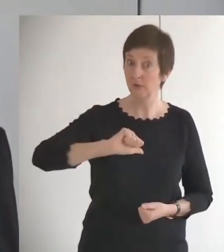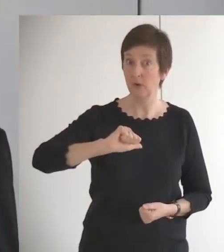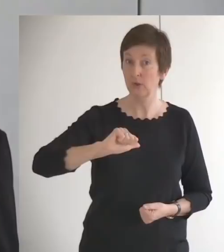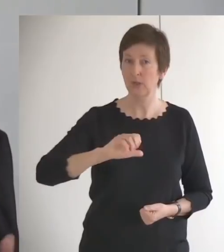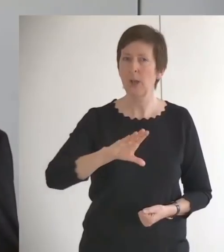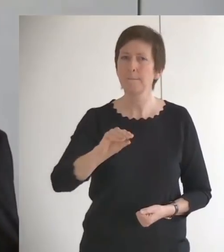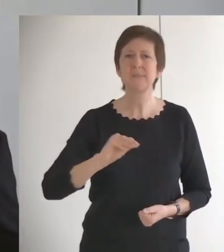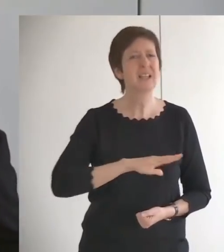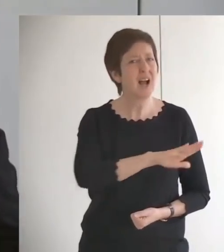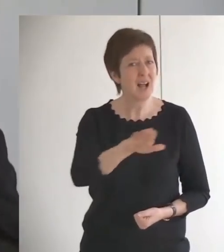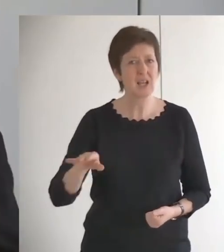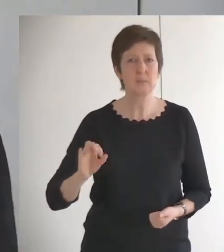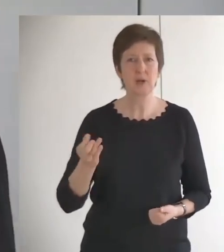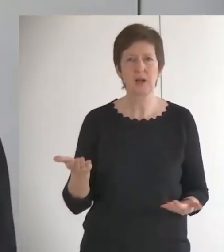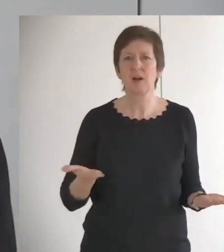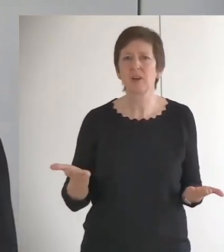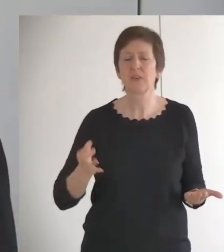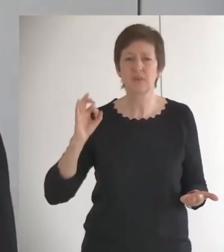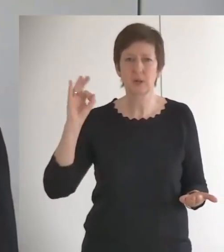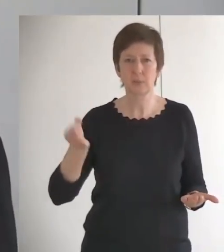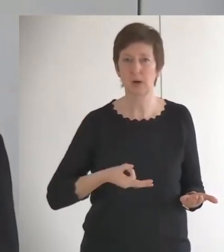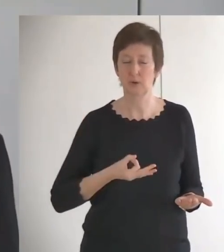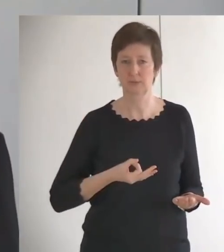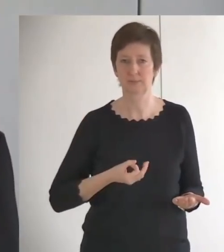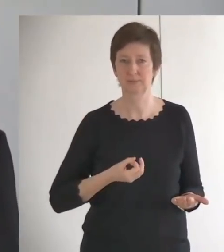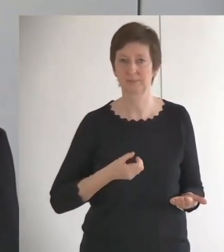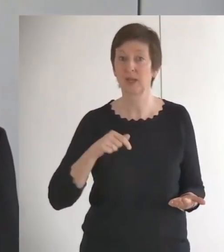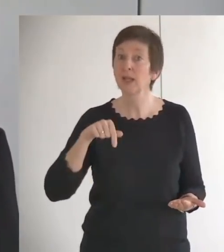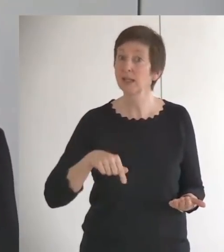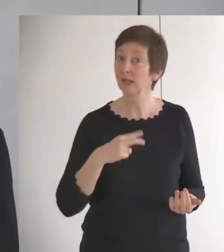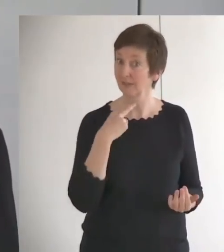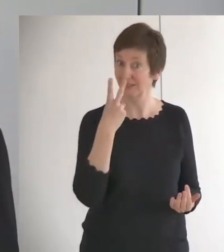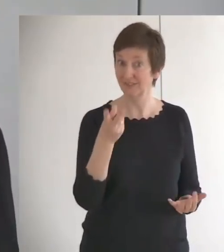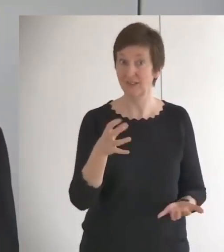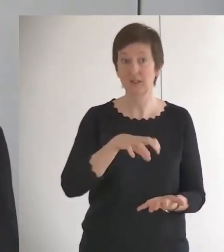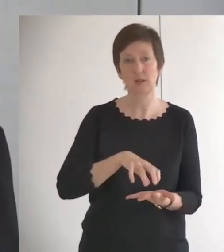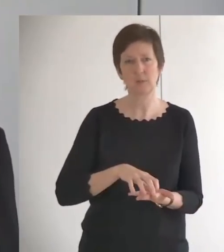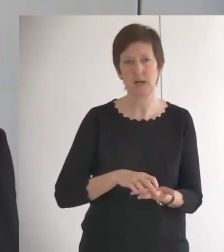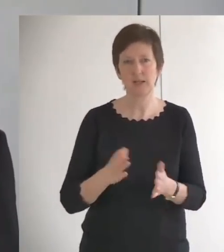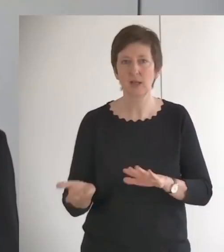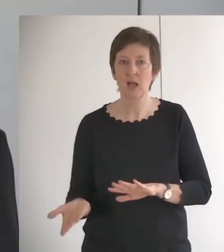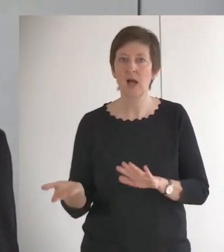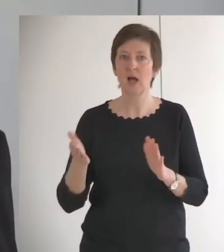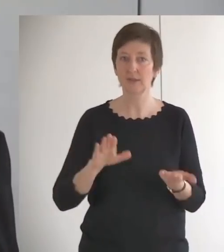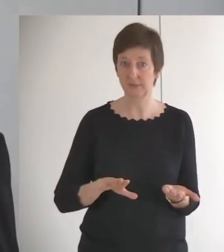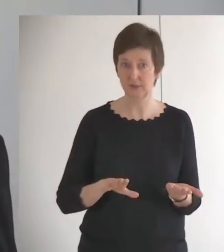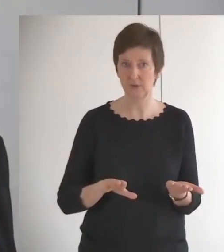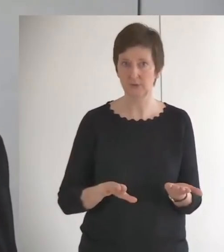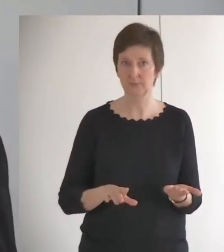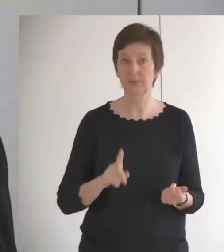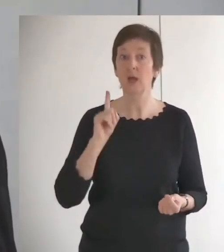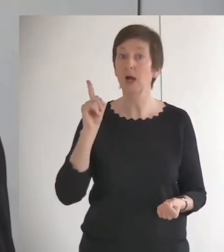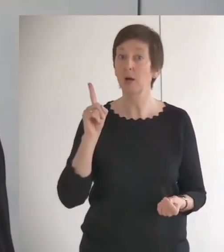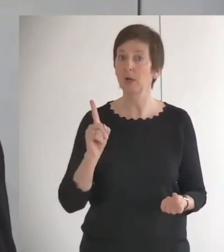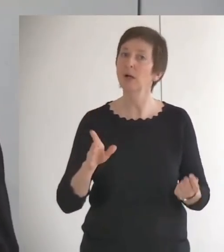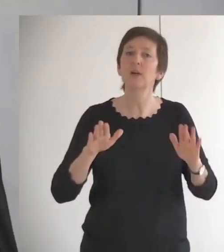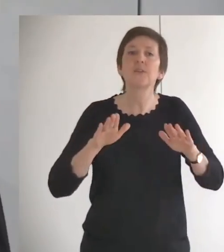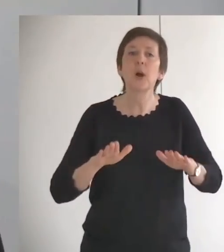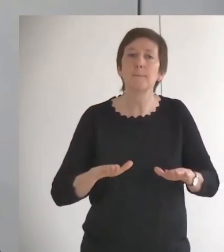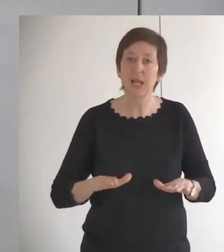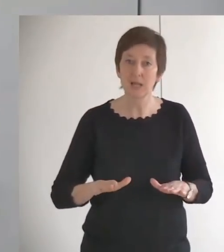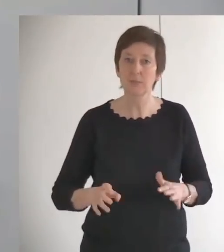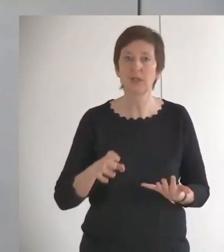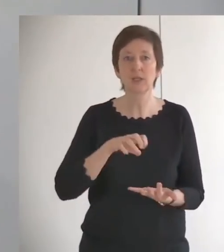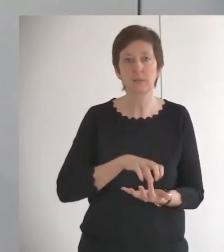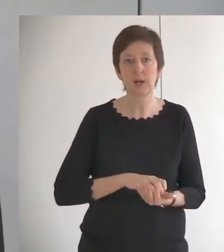notwendig ist. Jetzt sieht Gemeinde ein wenig anders aus, aber ihr Lieben, es bleibt die Gemeinde des Herrn und da lasst